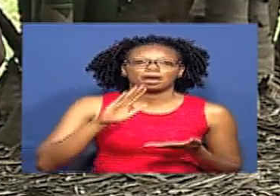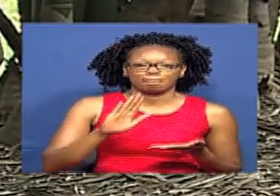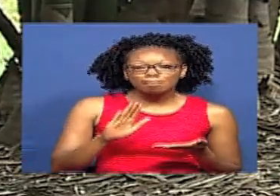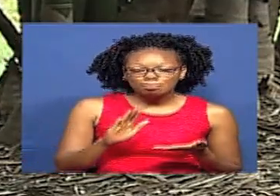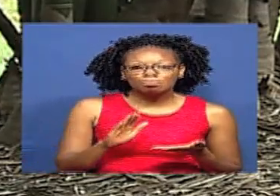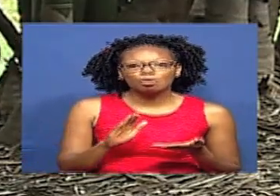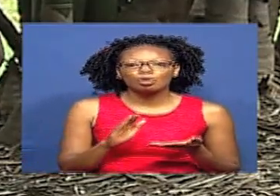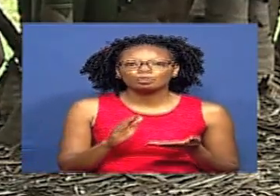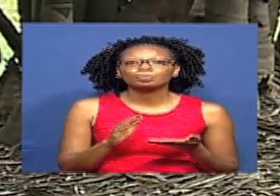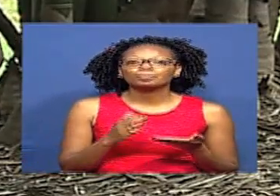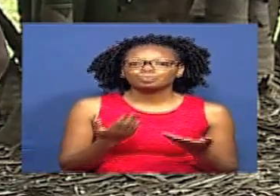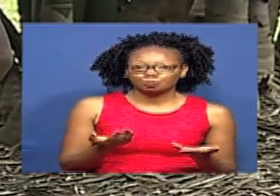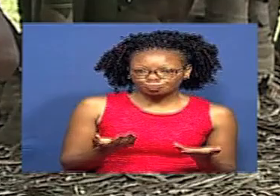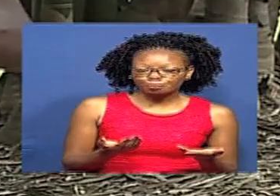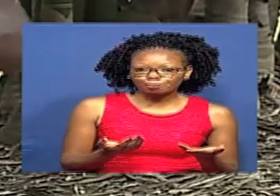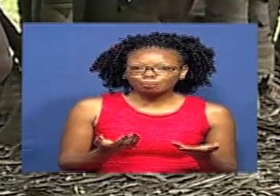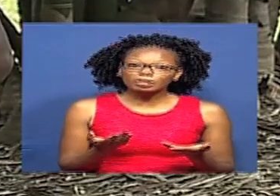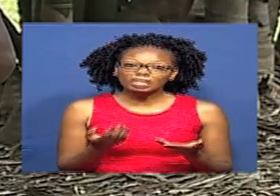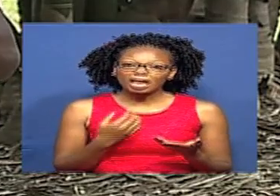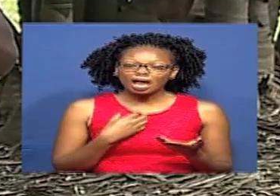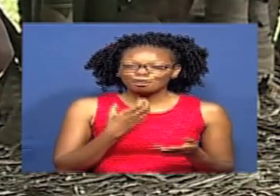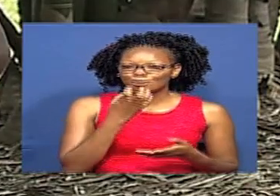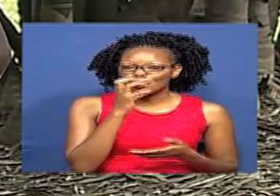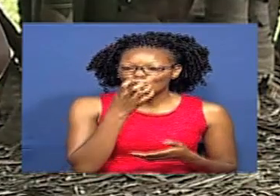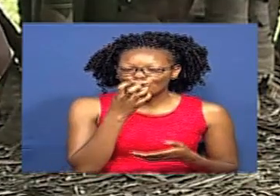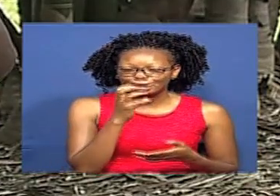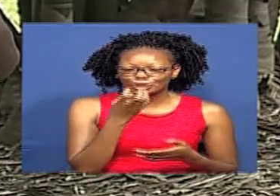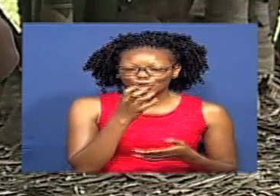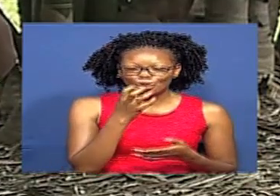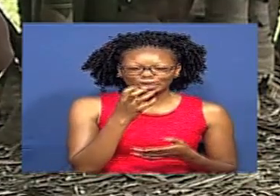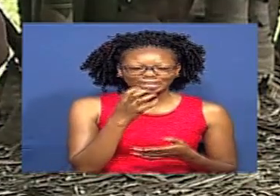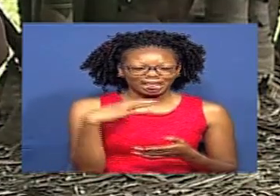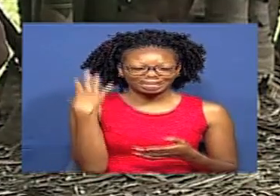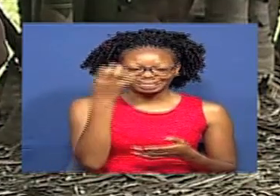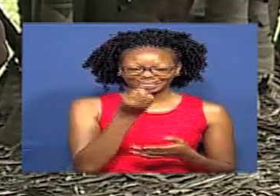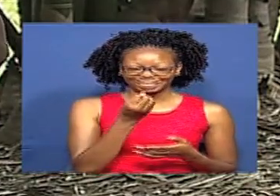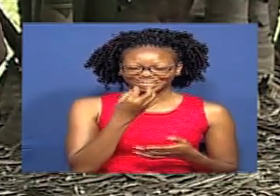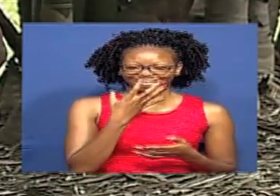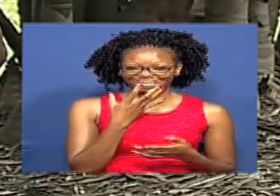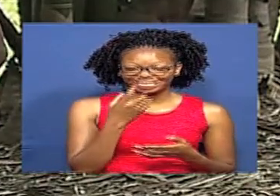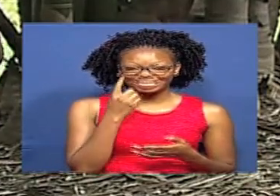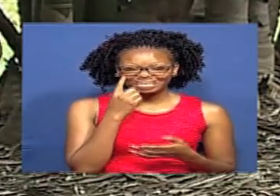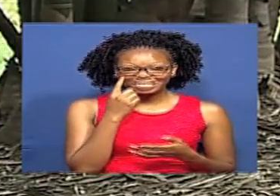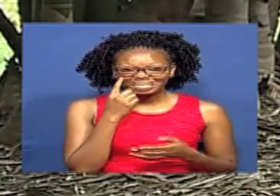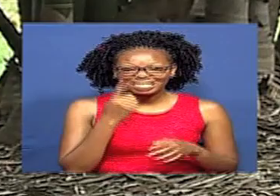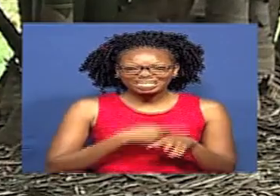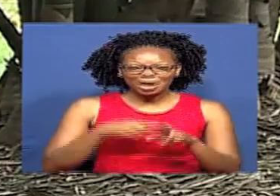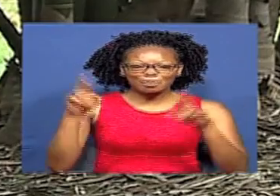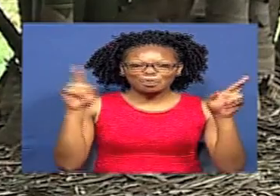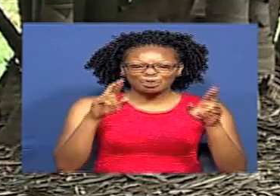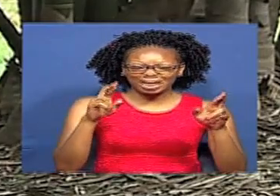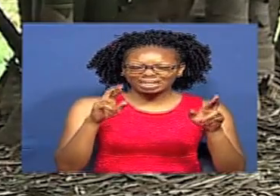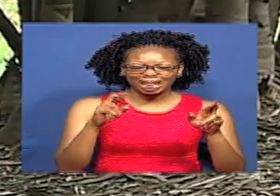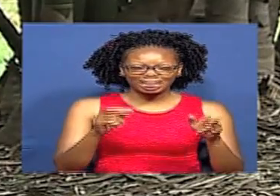kuliko vile ungepata kuliuza likiwa zima Chungwa ni tunda mbalo linapendiza sana macho asali kiwa